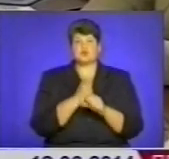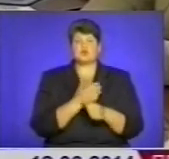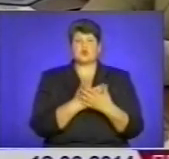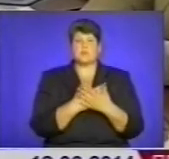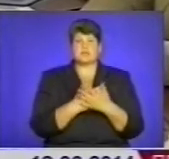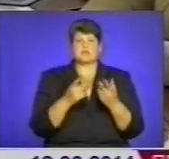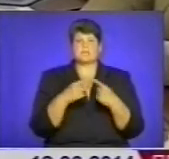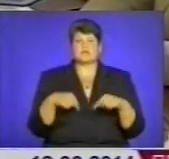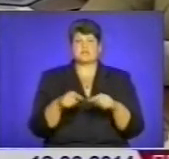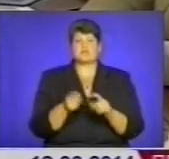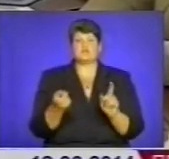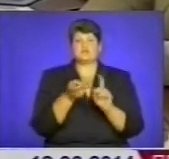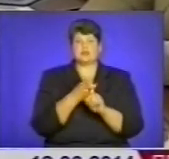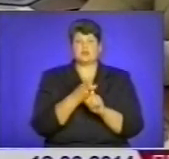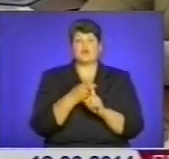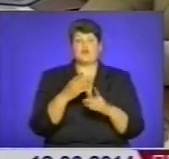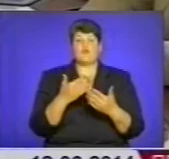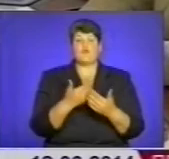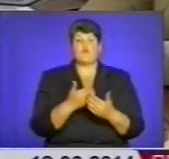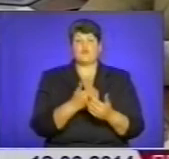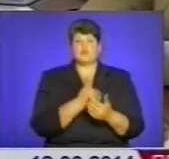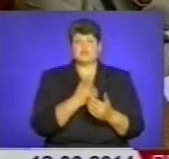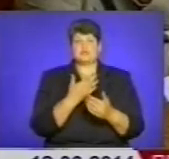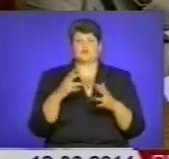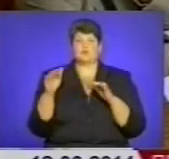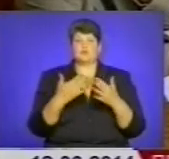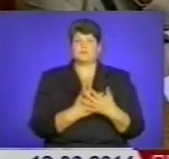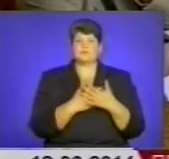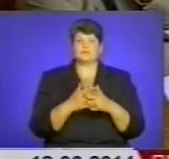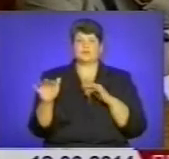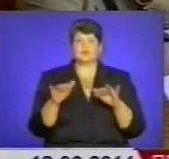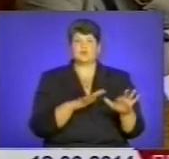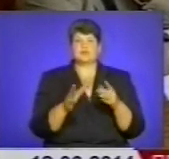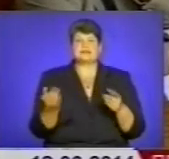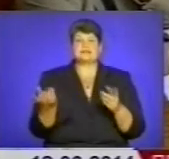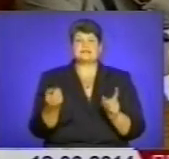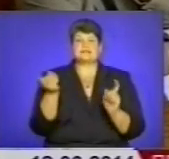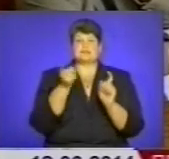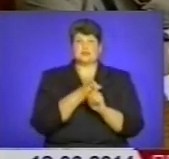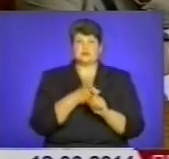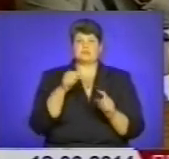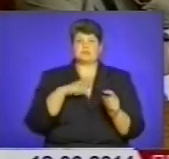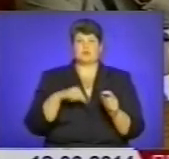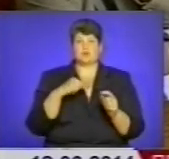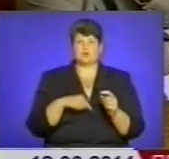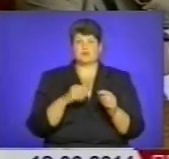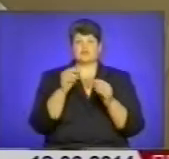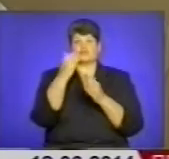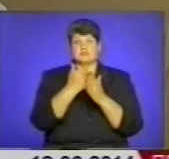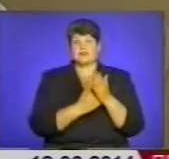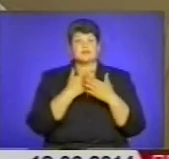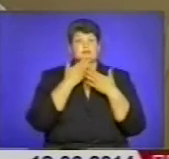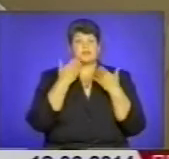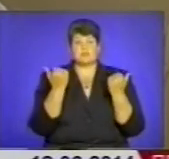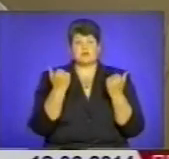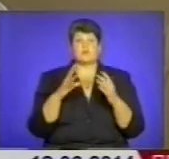організаціями, залучають до волонтерського руху, задіють психологів, яких, до речі, у штаті кримінально-виконавчої інспекції немає. Ми